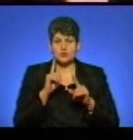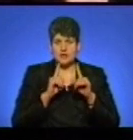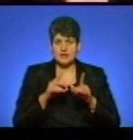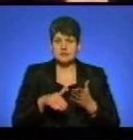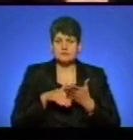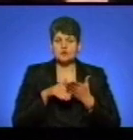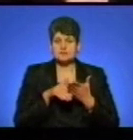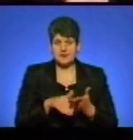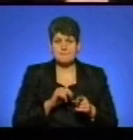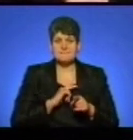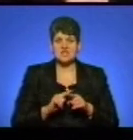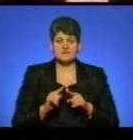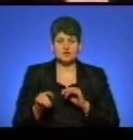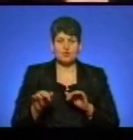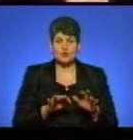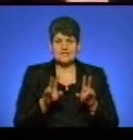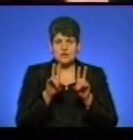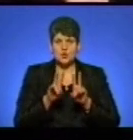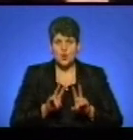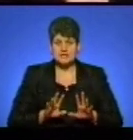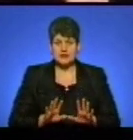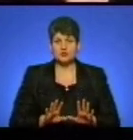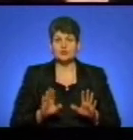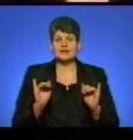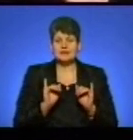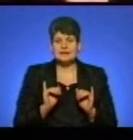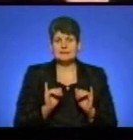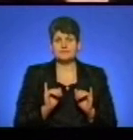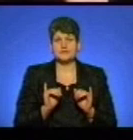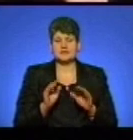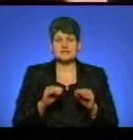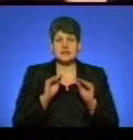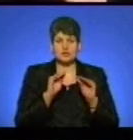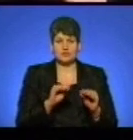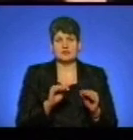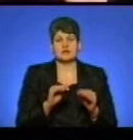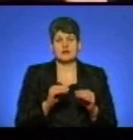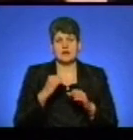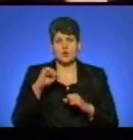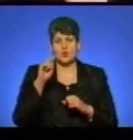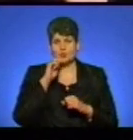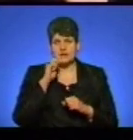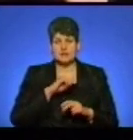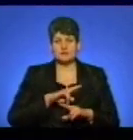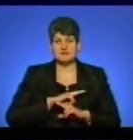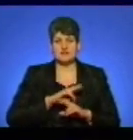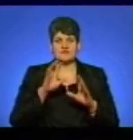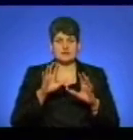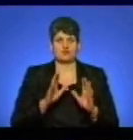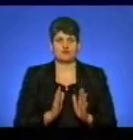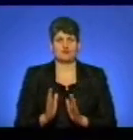пришвидшеному процесу розгляду і встановленню, власне, цього звання України посмертно в законному порядку.